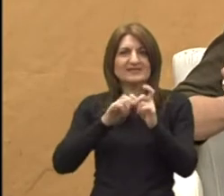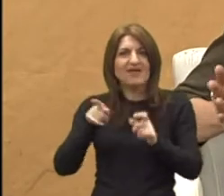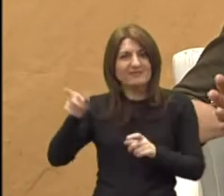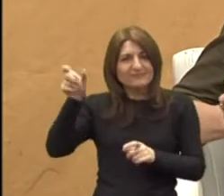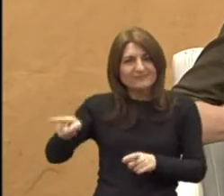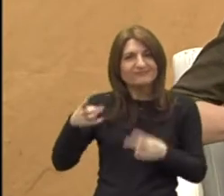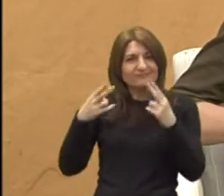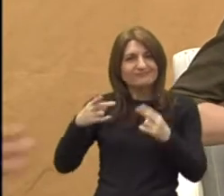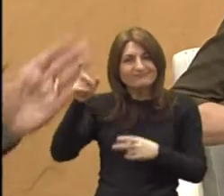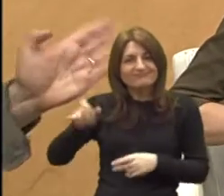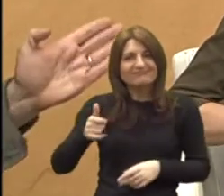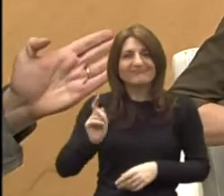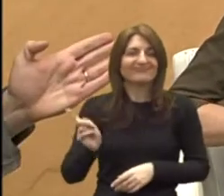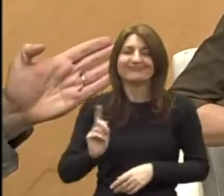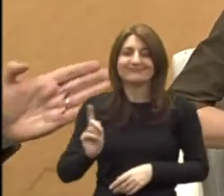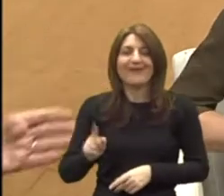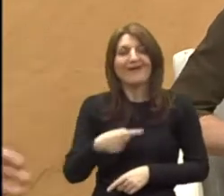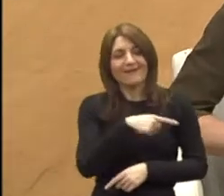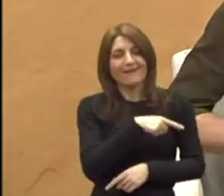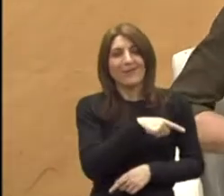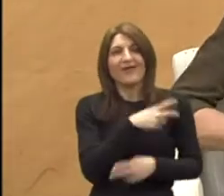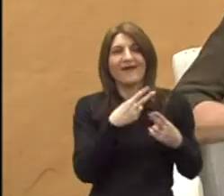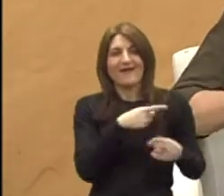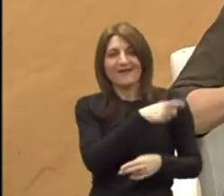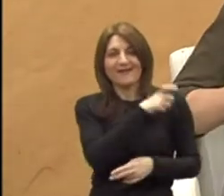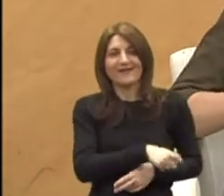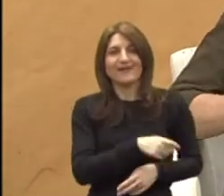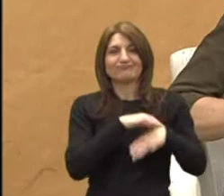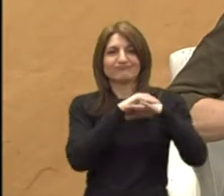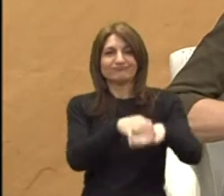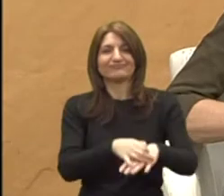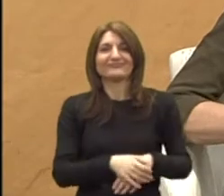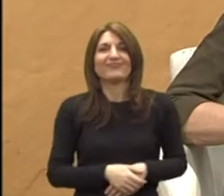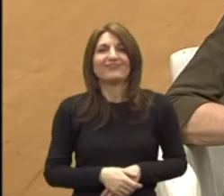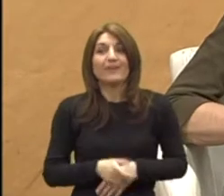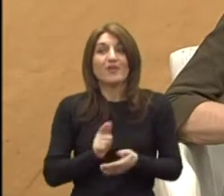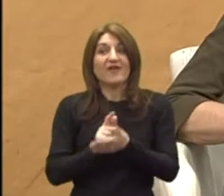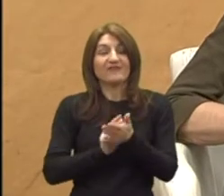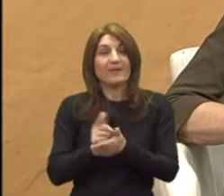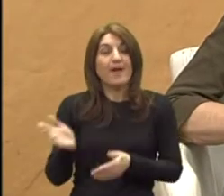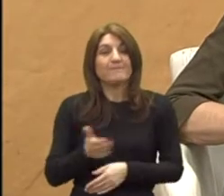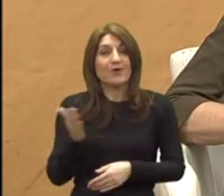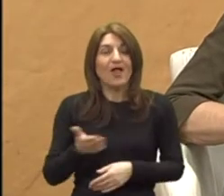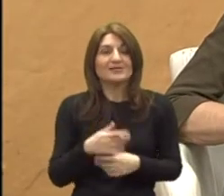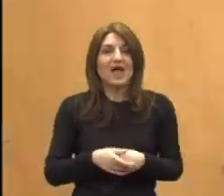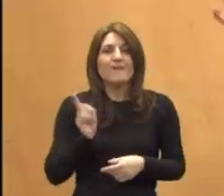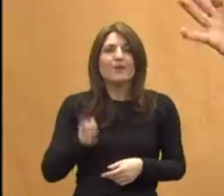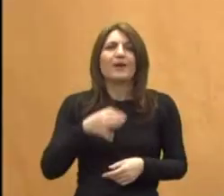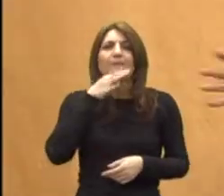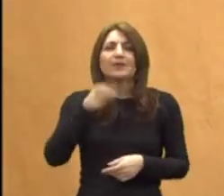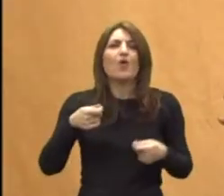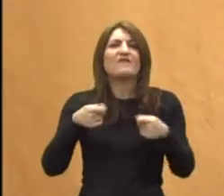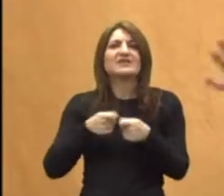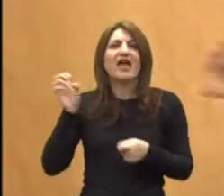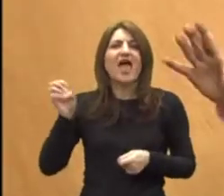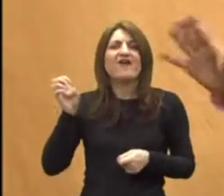neko vrijeme tamo. Dobro. Malo nam vrijeme odmičan, moram vas pitati o evropskim projektima